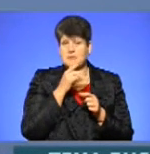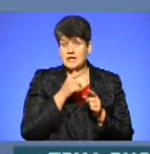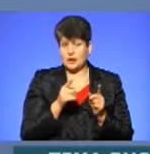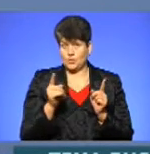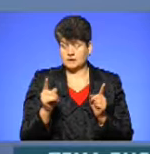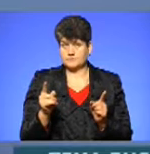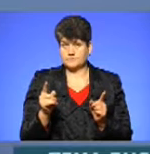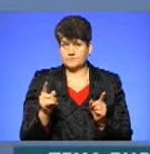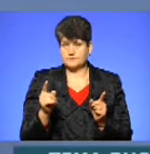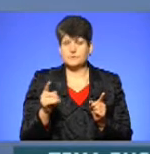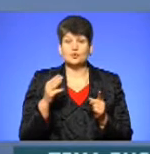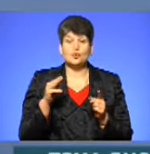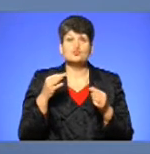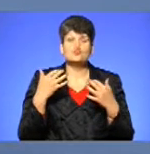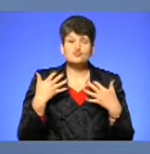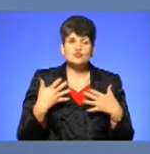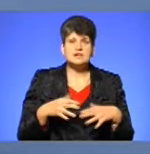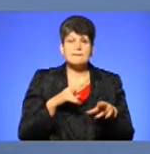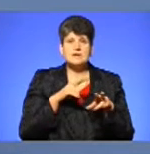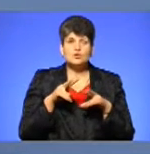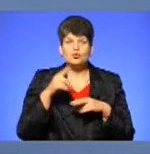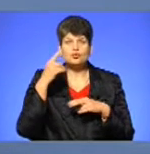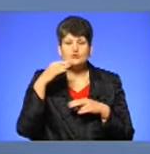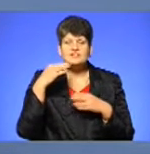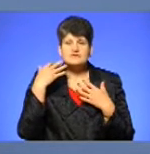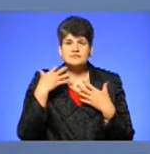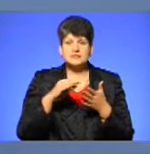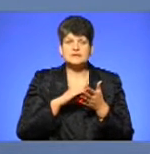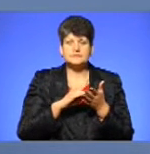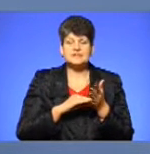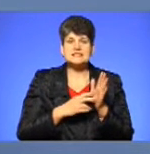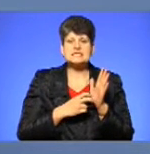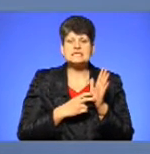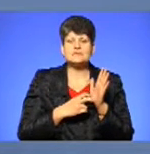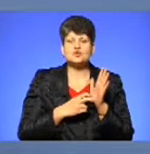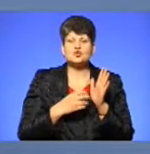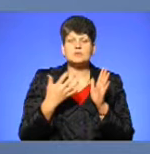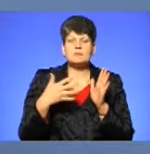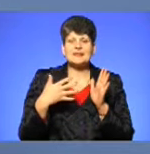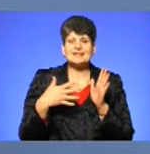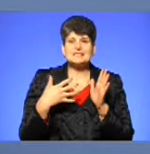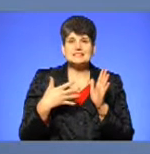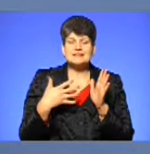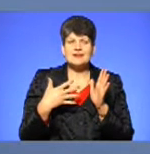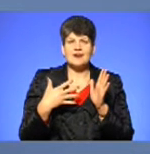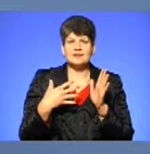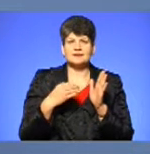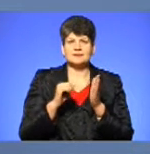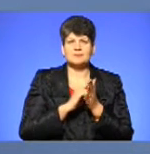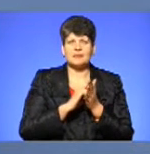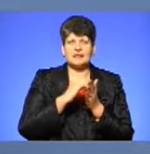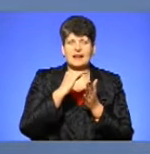уже патрульною поліцією складено більше 750 адміністративних матеріалів